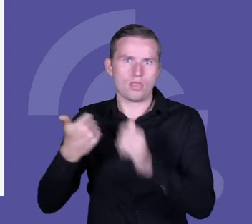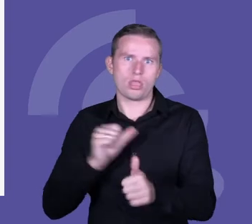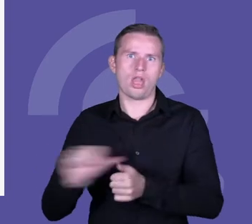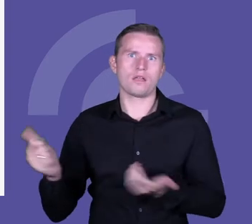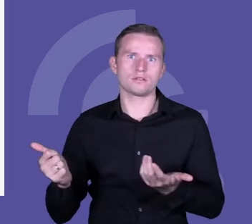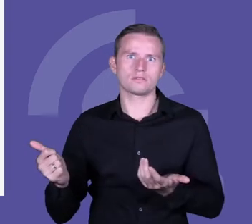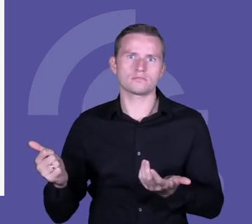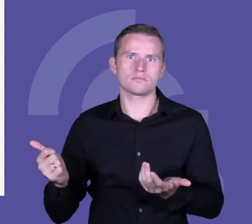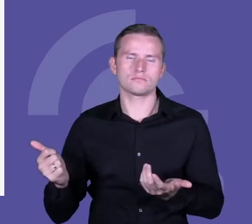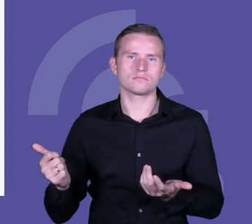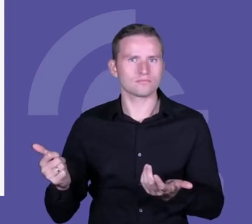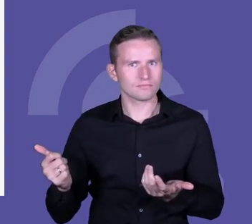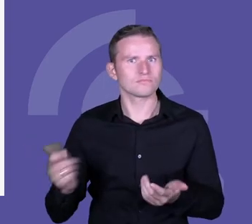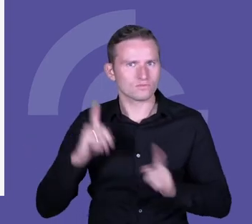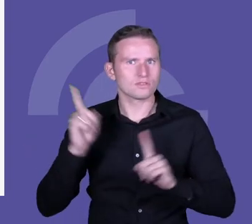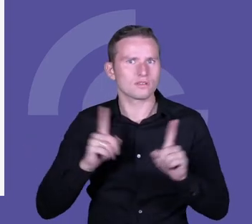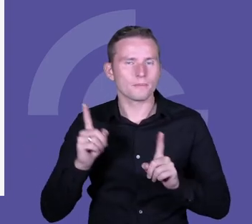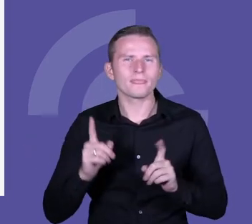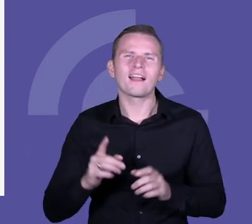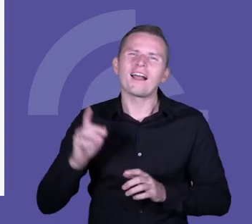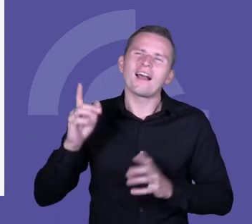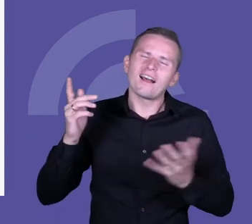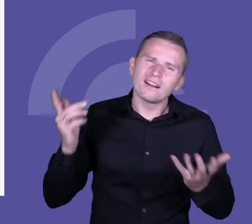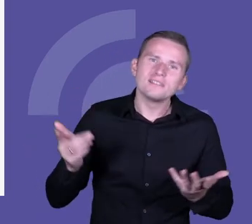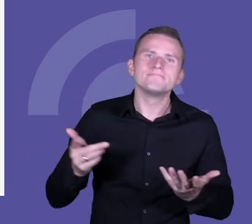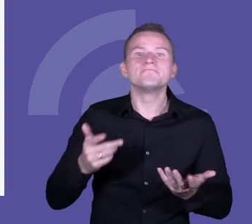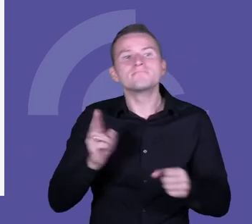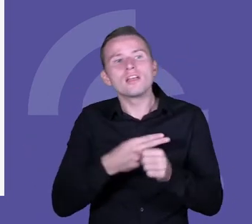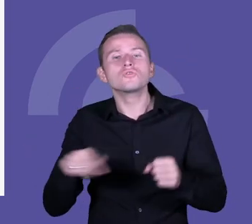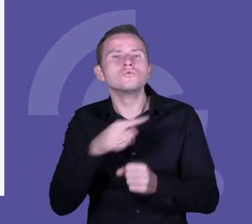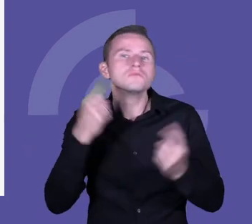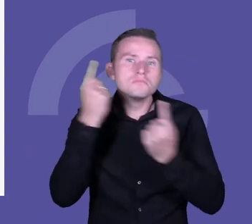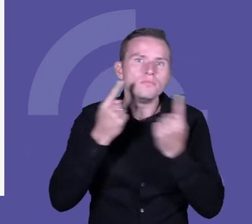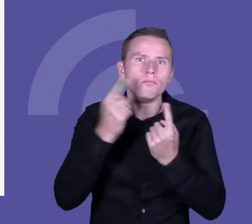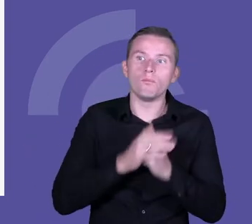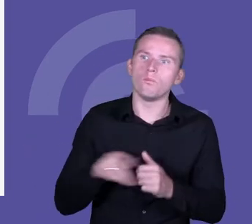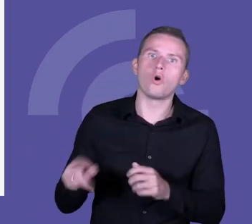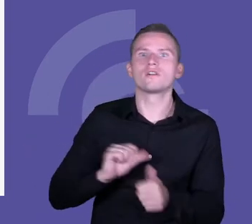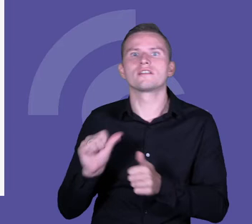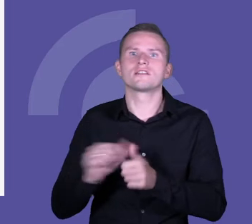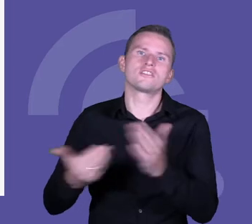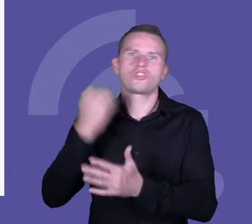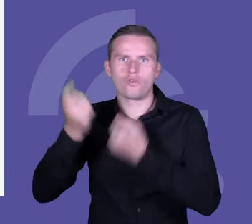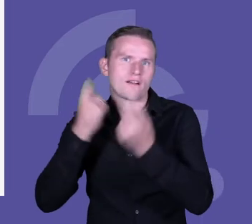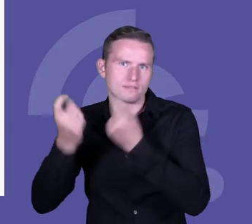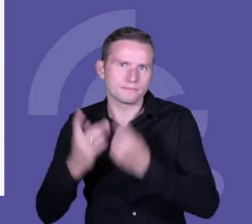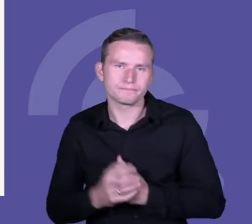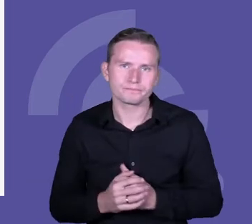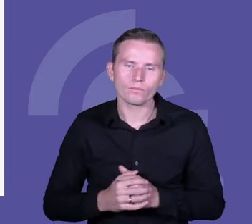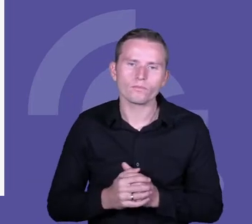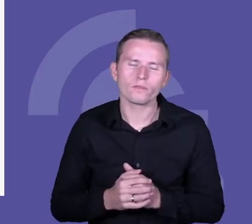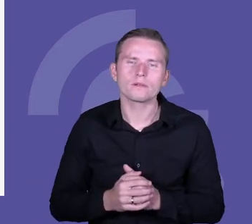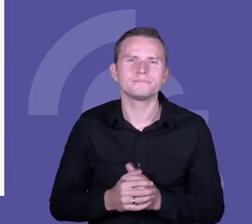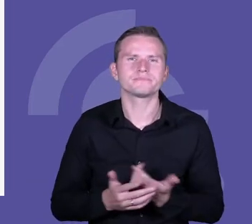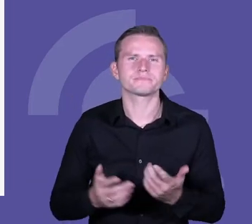obecne, tak? Ale często w wąskim myśleniu. Jak te rzeczy są obecne, to mamy do czynienia z innowacją. I tak